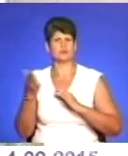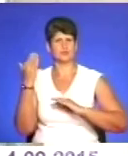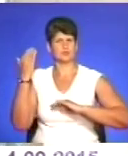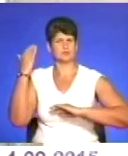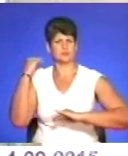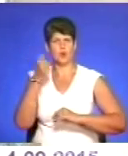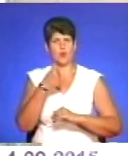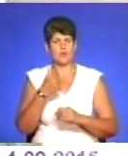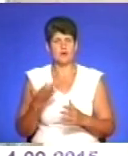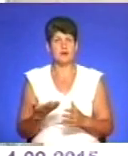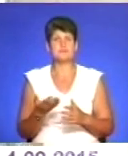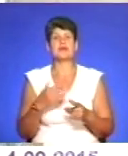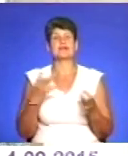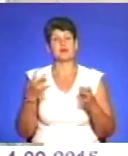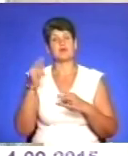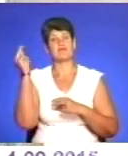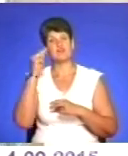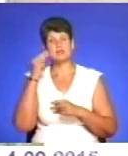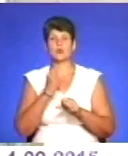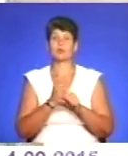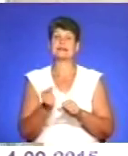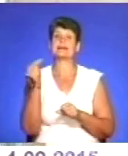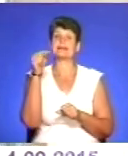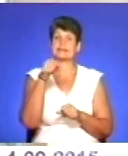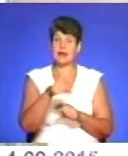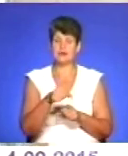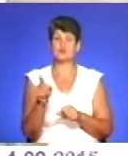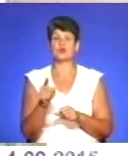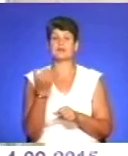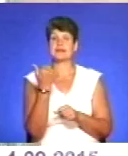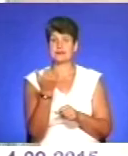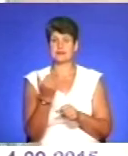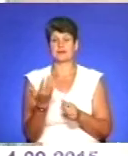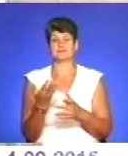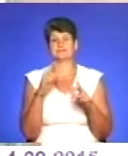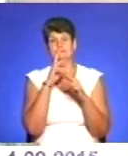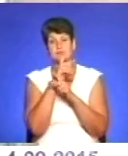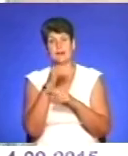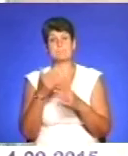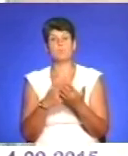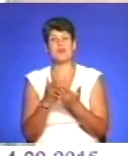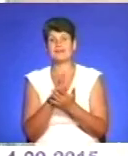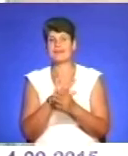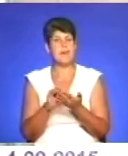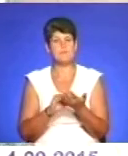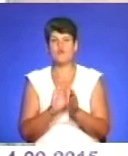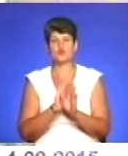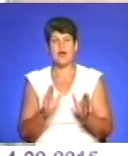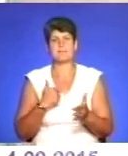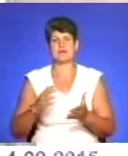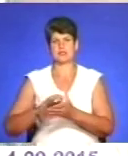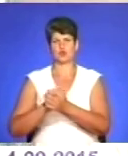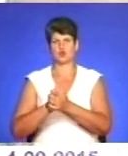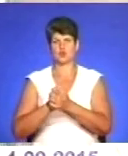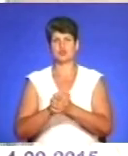позаминулому століттях, треба вивчати і зробити так, щоб їхні прорахунки політиків тодішніх не повторювалися, а ми є дружні,